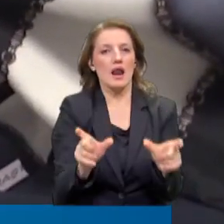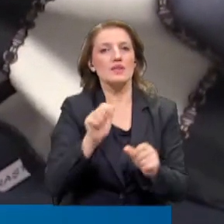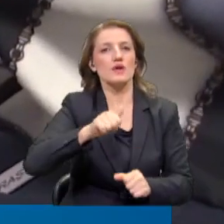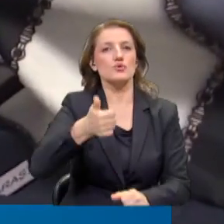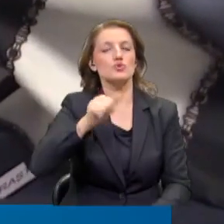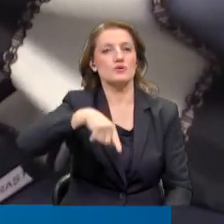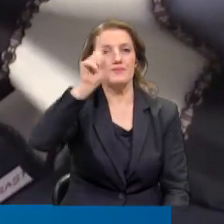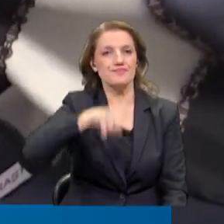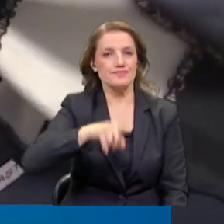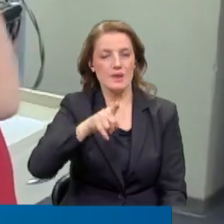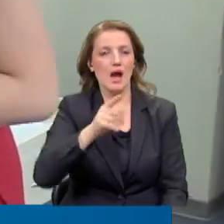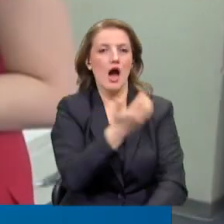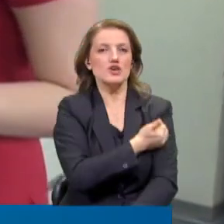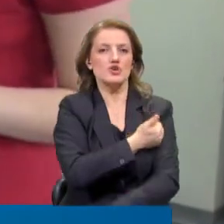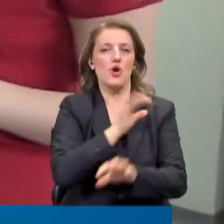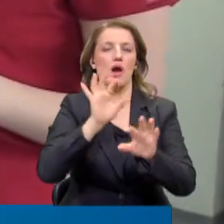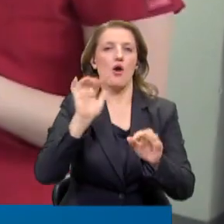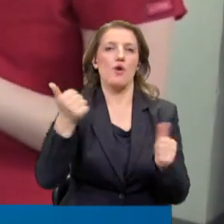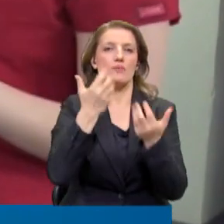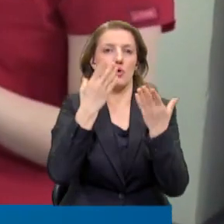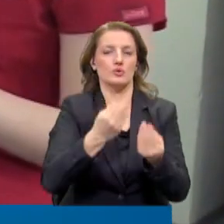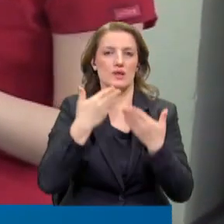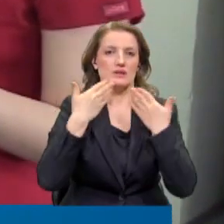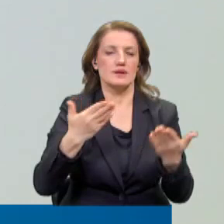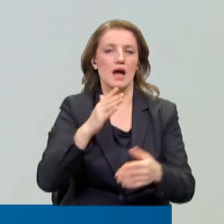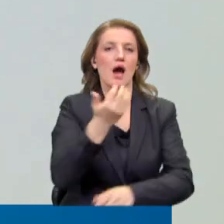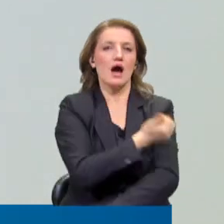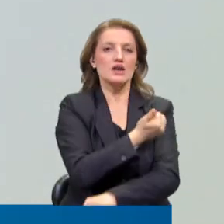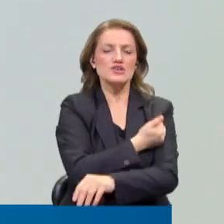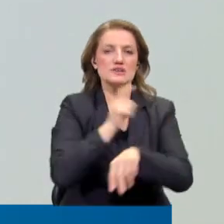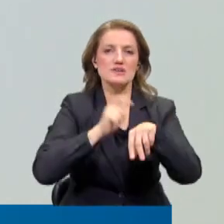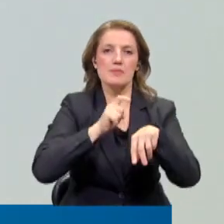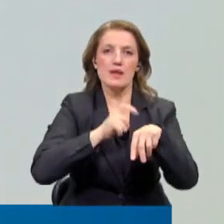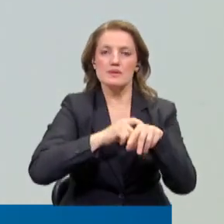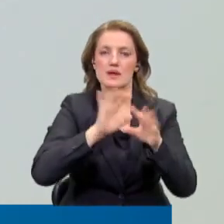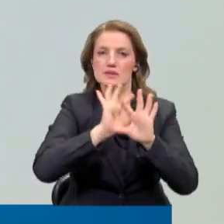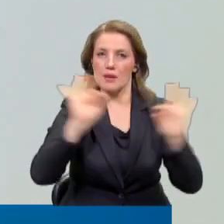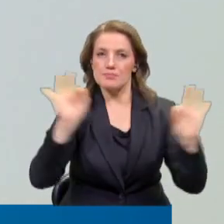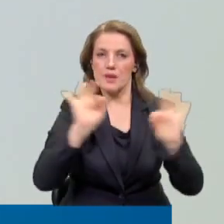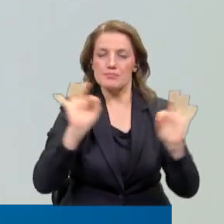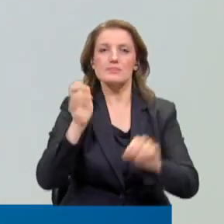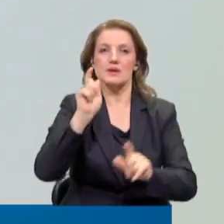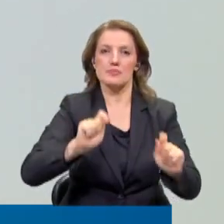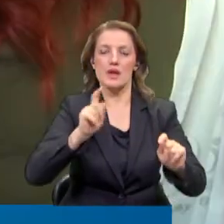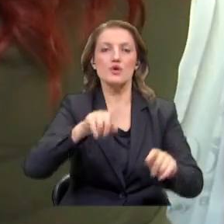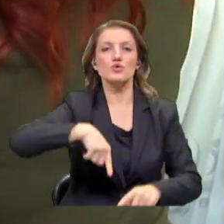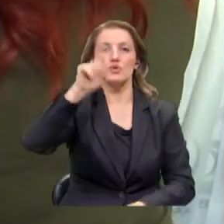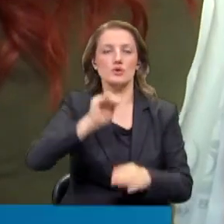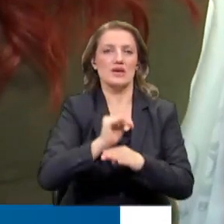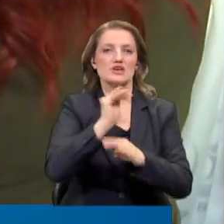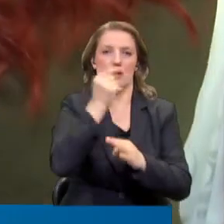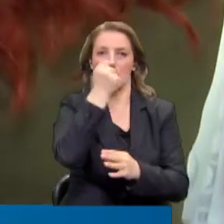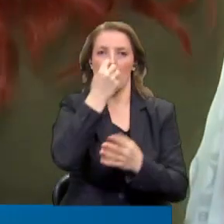kaldırılması aşının önemini bir kez daha ortaya koydu. Aşı dozlarını vaktinde yaptıranlar için artık günlük yaşam kolaylaşıyor.